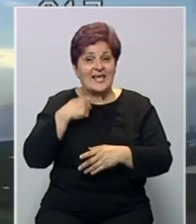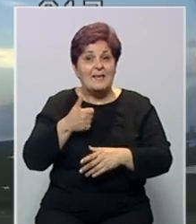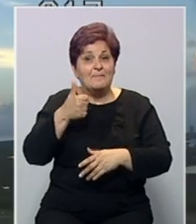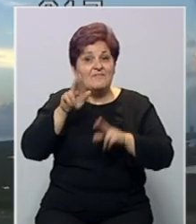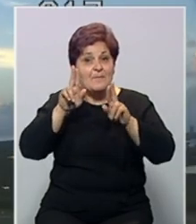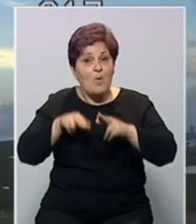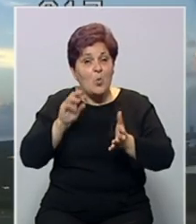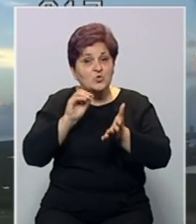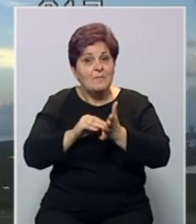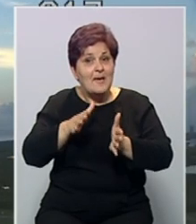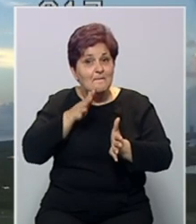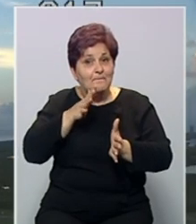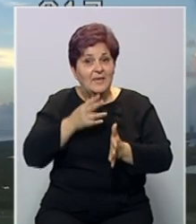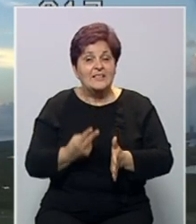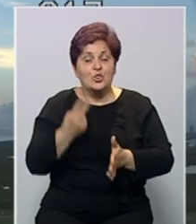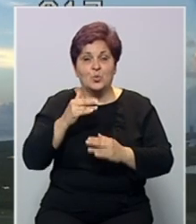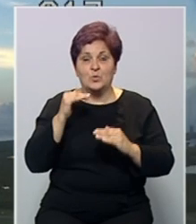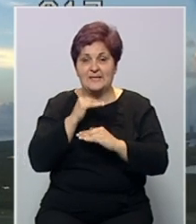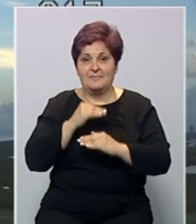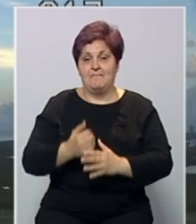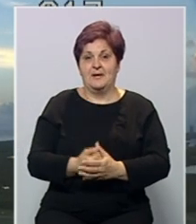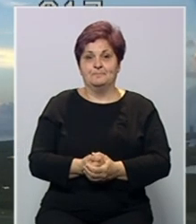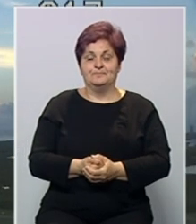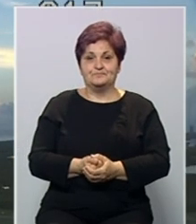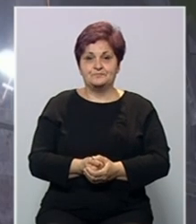da je prvi mogući datum petak 2. septembra.